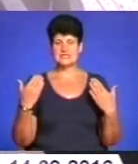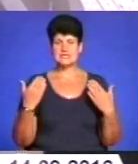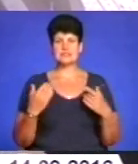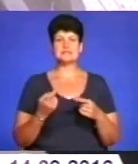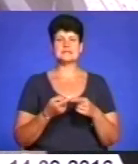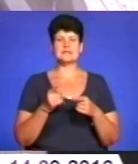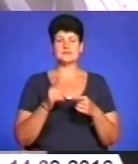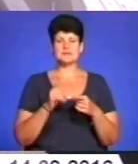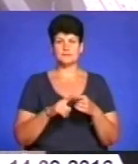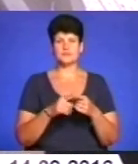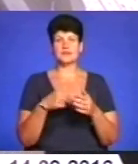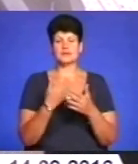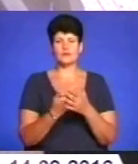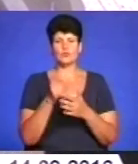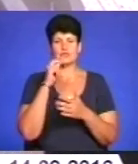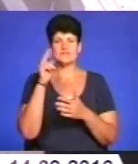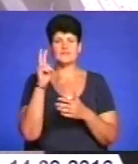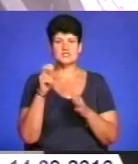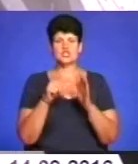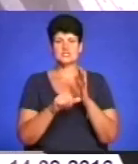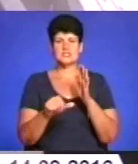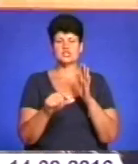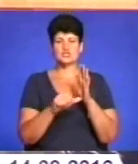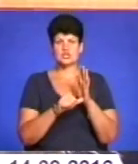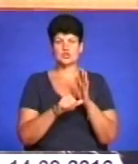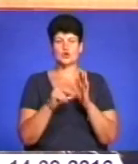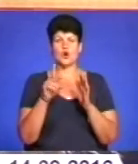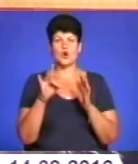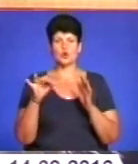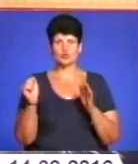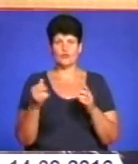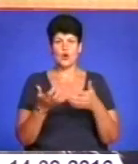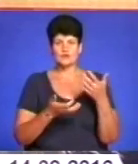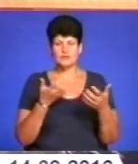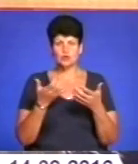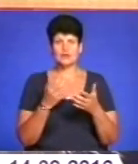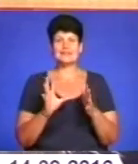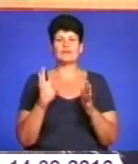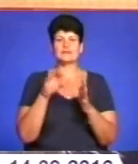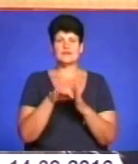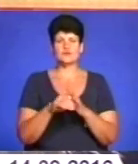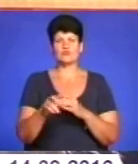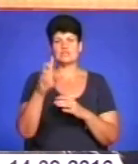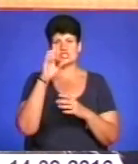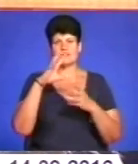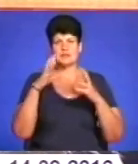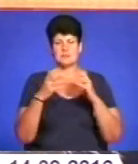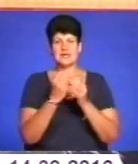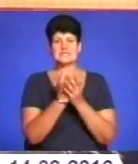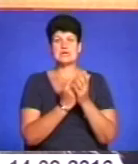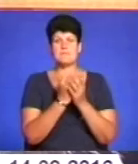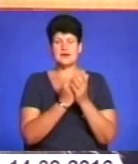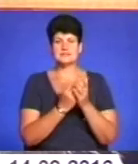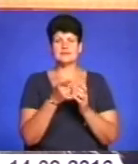Гаоінформу, країни 266 родовищ області розвідано та занесено до державного балансу запасів, із